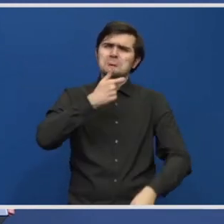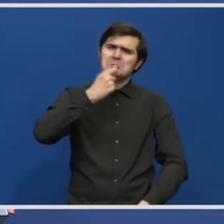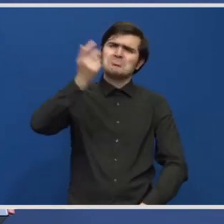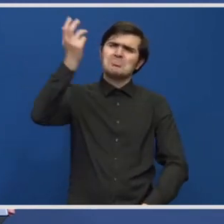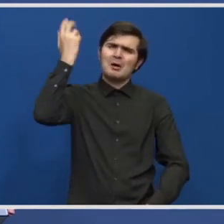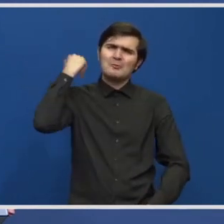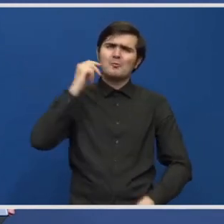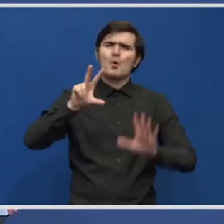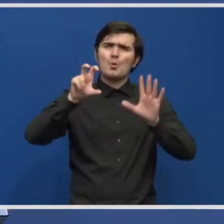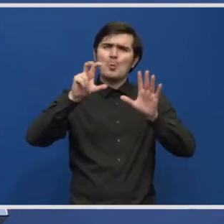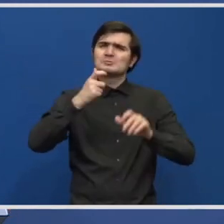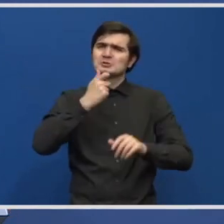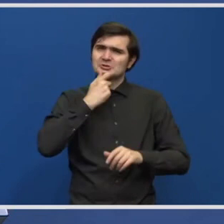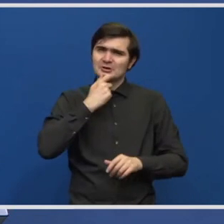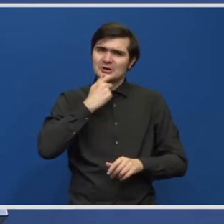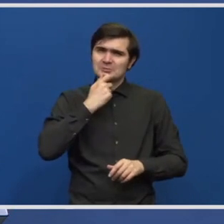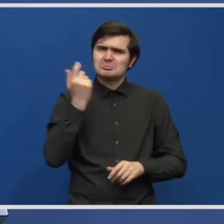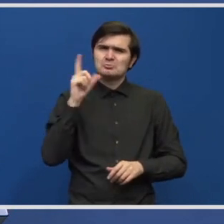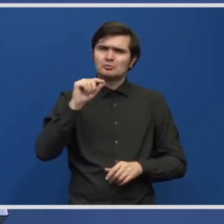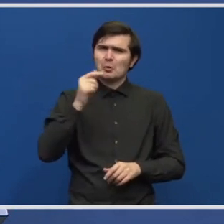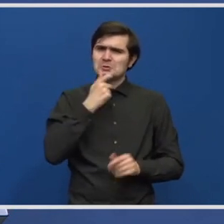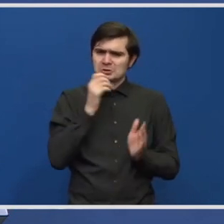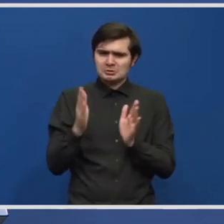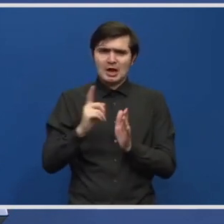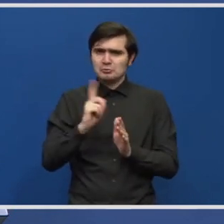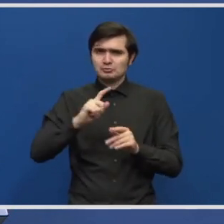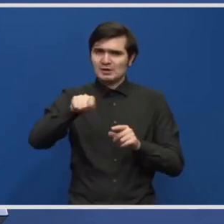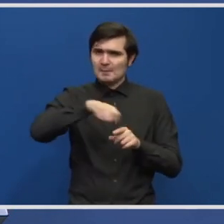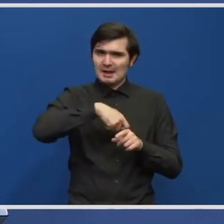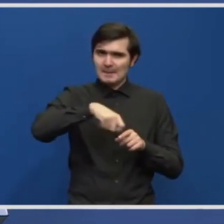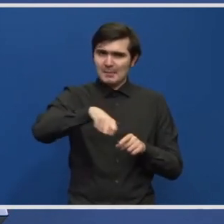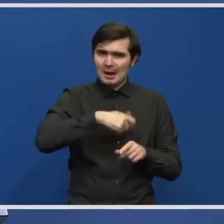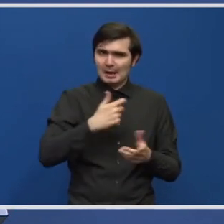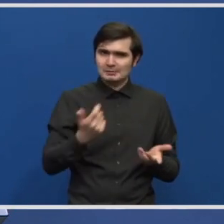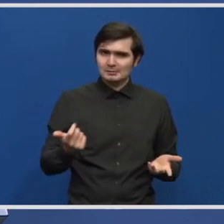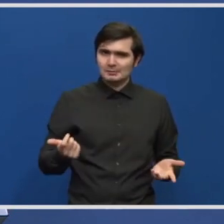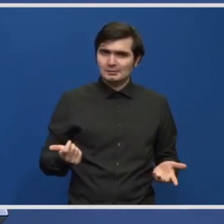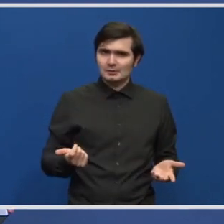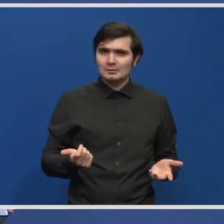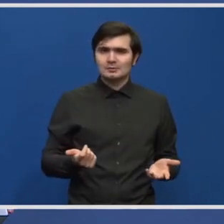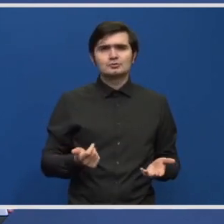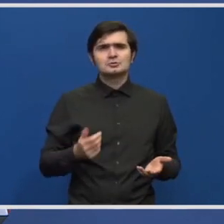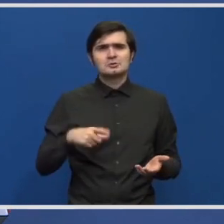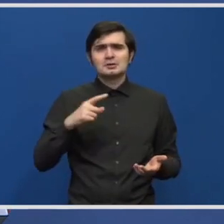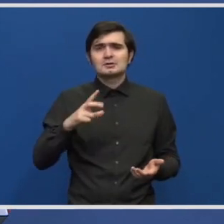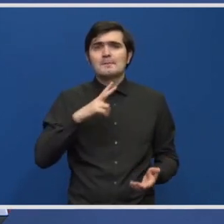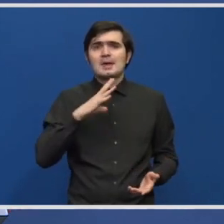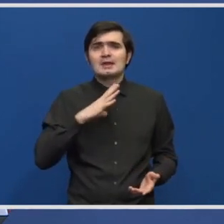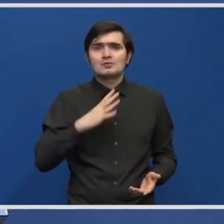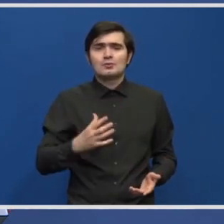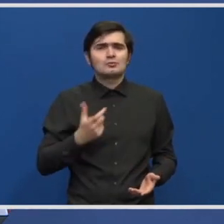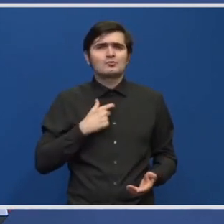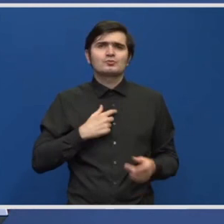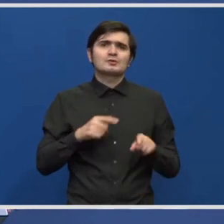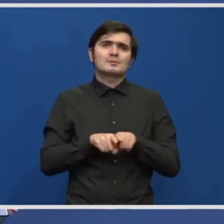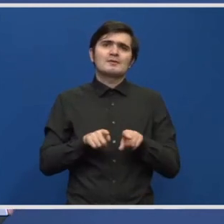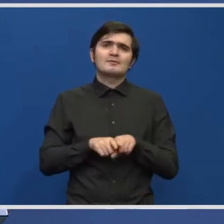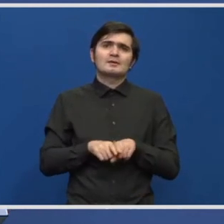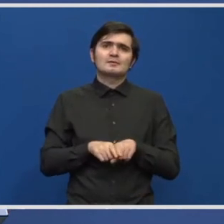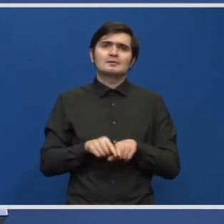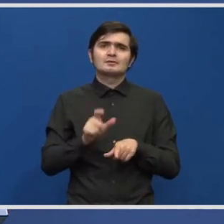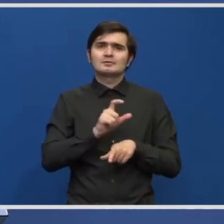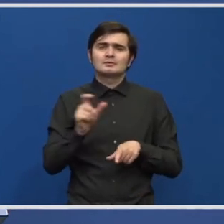fost reparat de, cred că, peste 20 de ani și care are un grad de pericol. Nu ne putem permite pe o